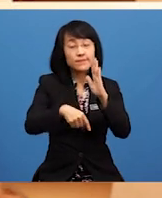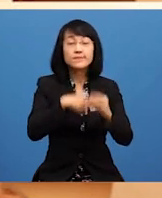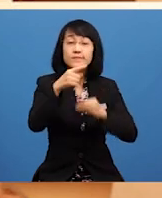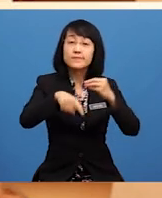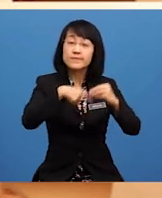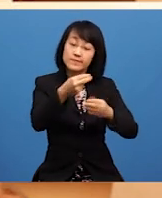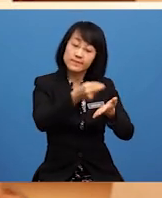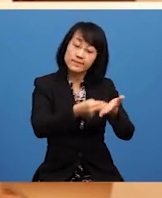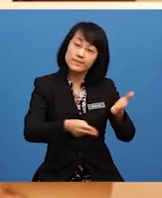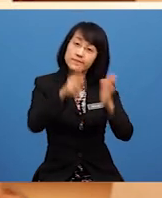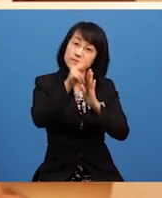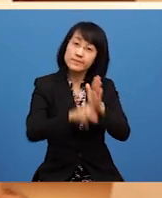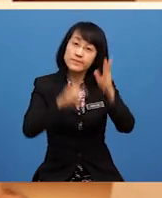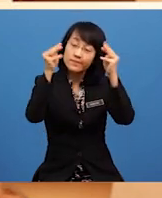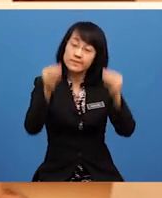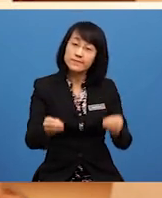nilai kemanusiaan.